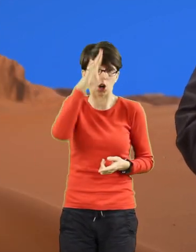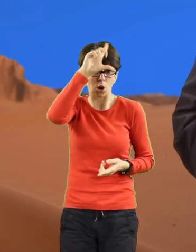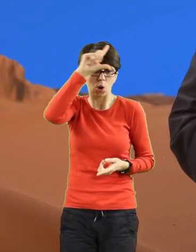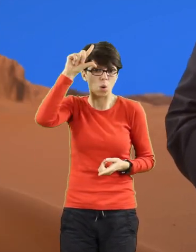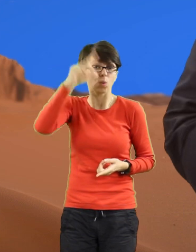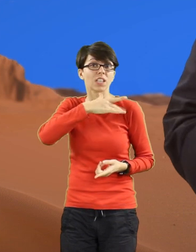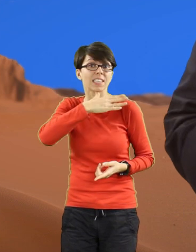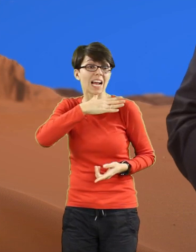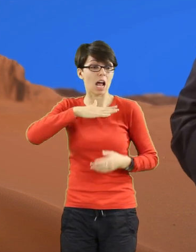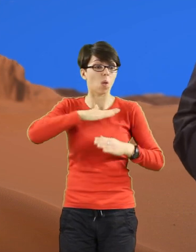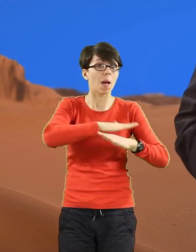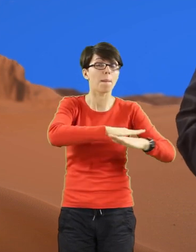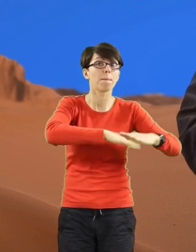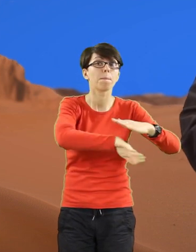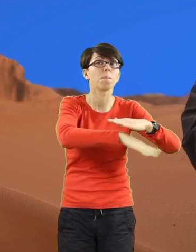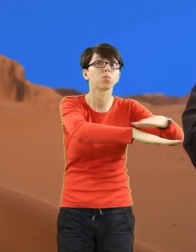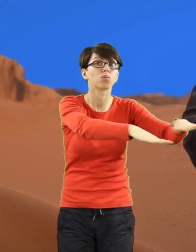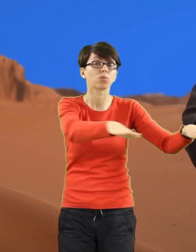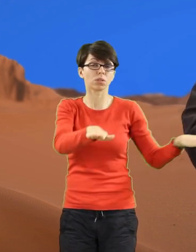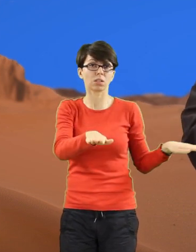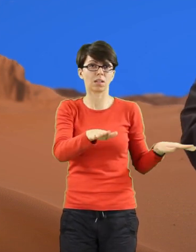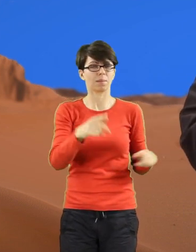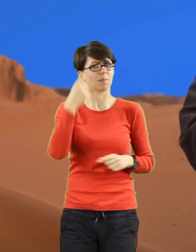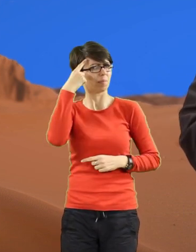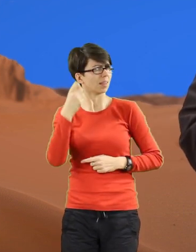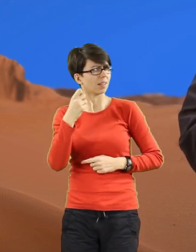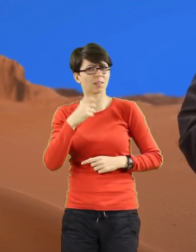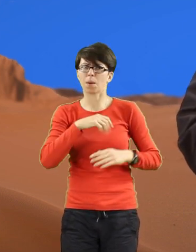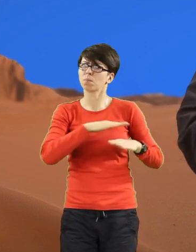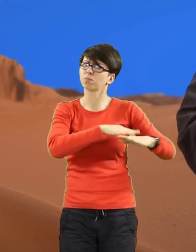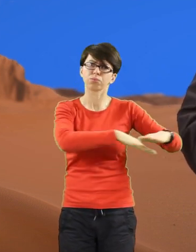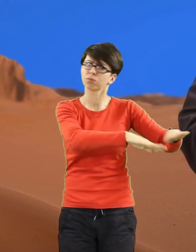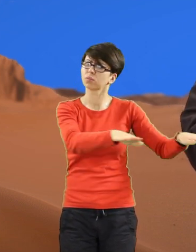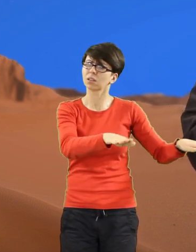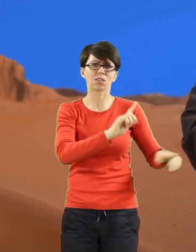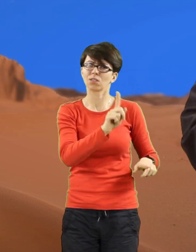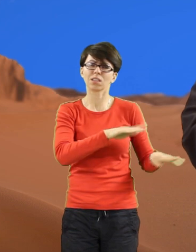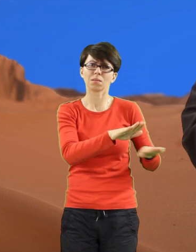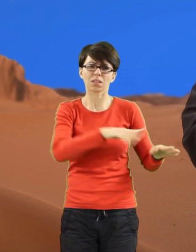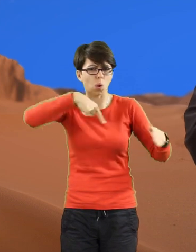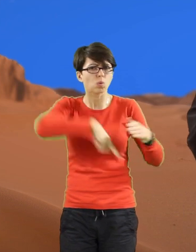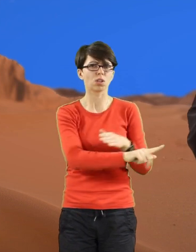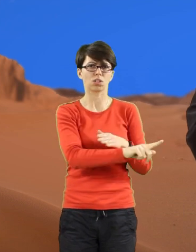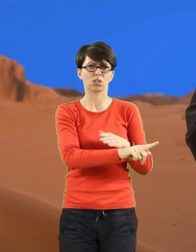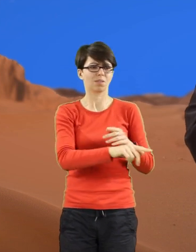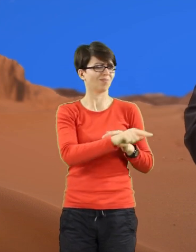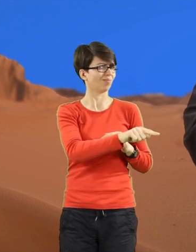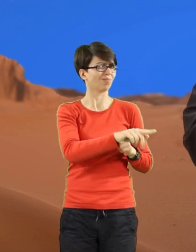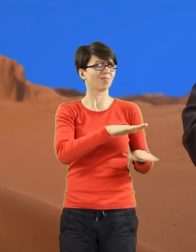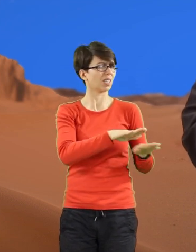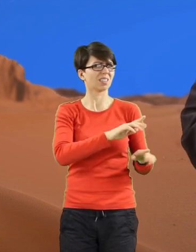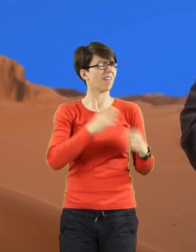pustynia to nie jest miejsce ucieczki przed światem, pustynia to nie jest miejsce na wakacje.